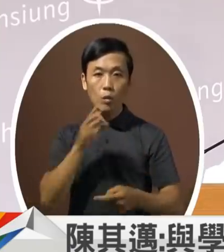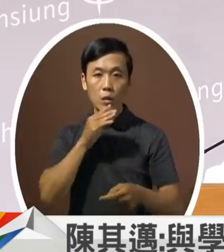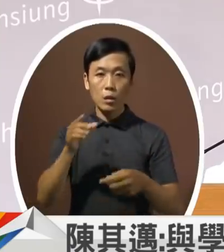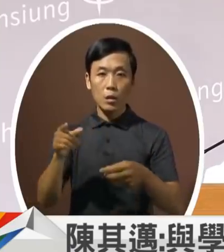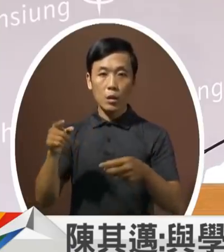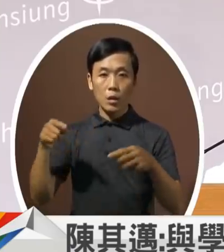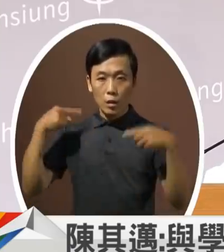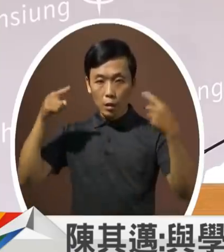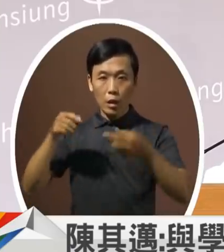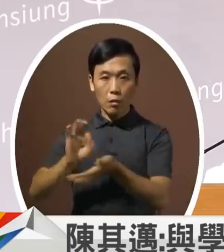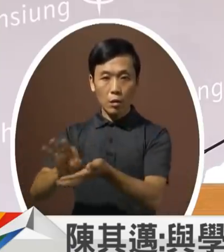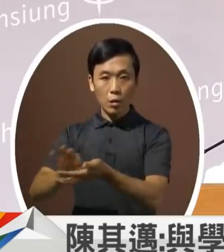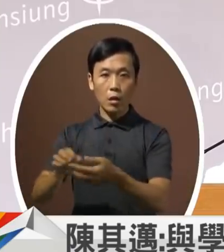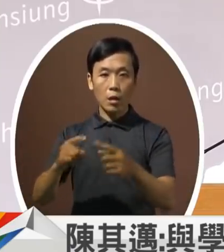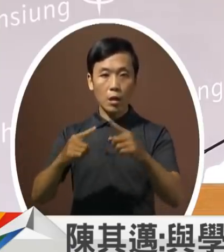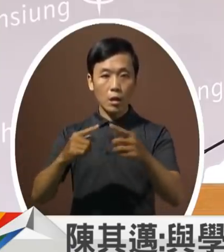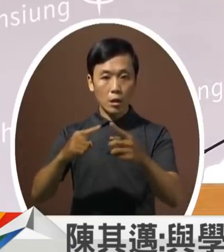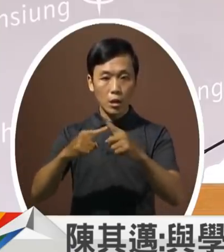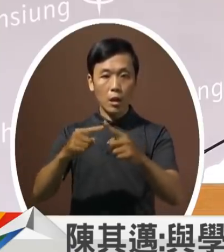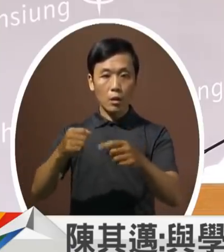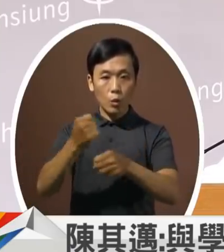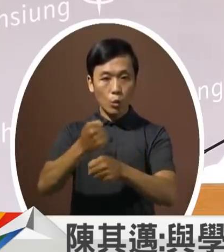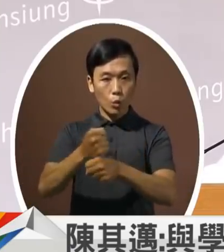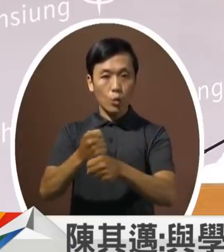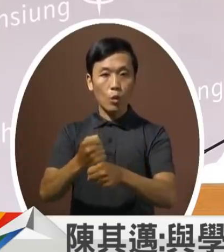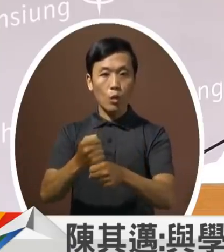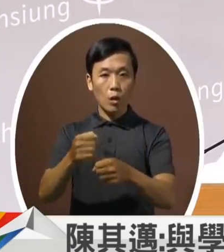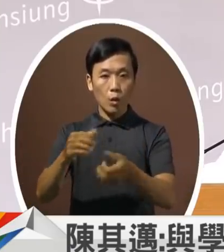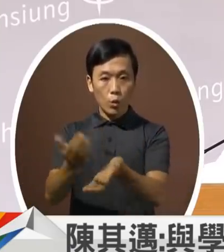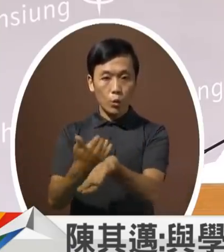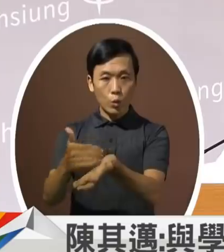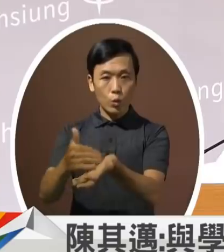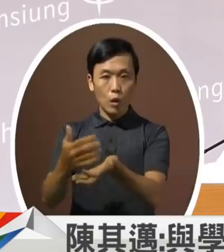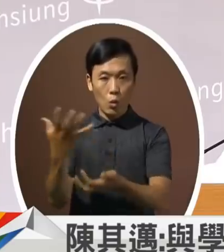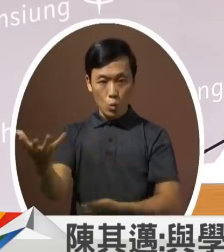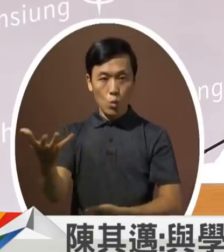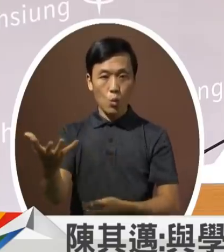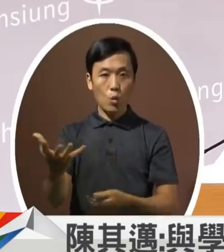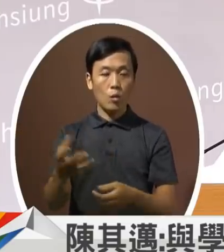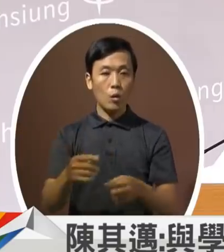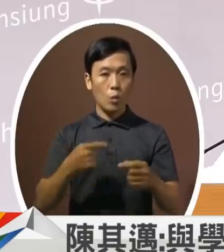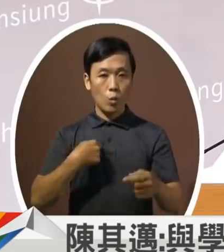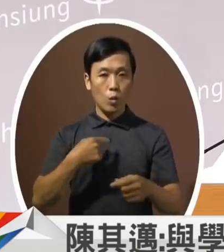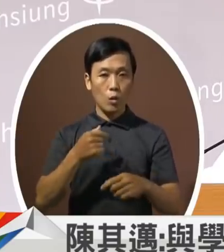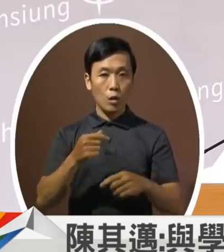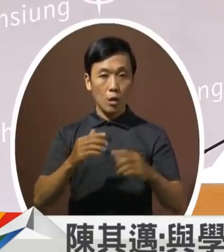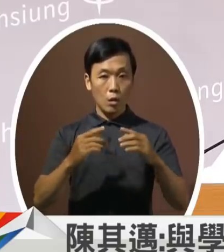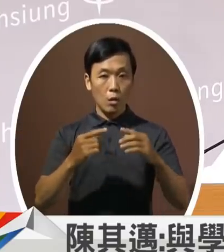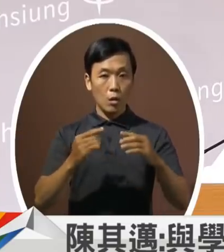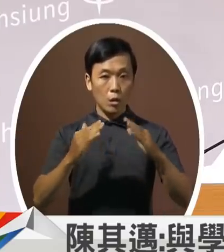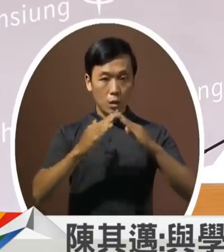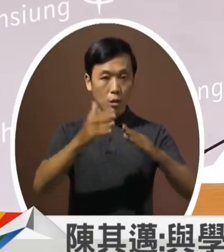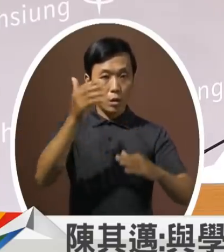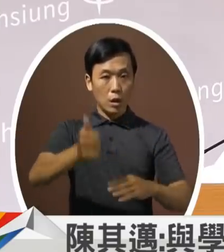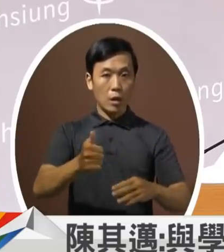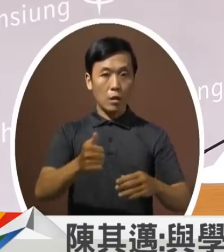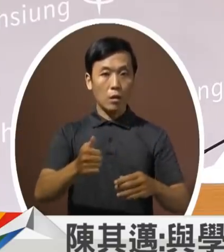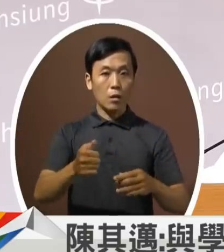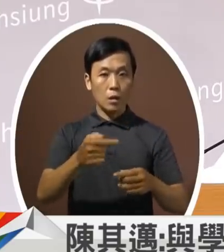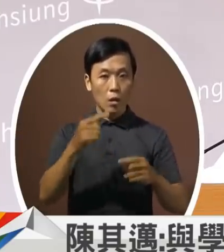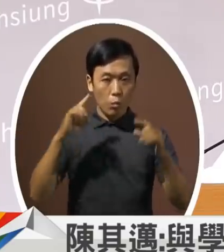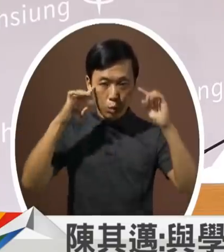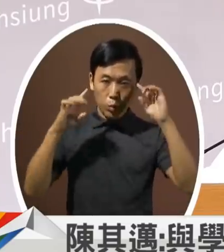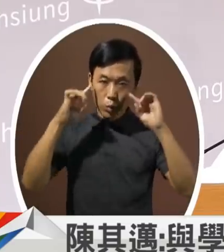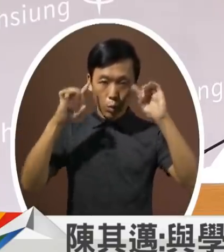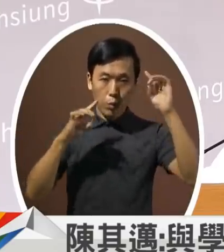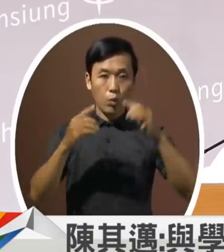是人事的支出占据了我们大多数的一个预算所以市长他必须用更灵活功能性的财政